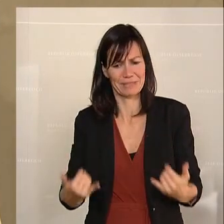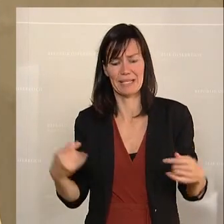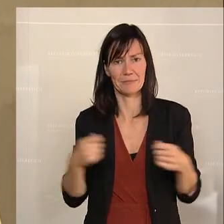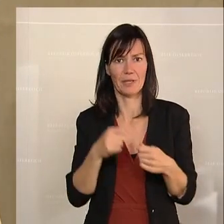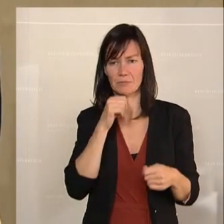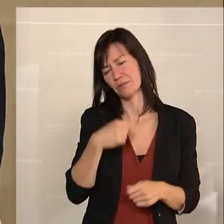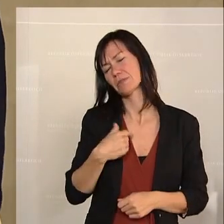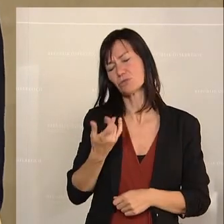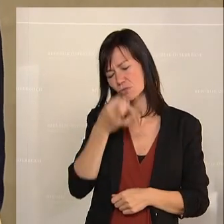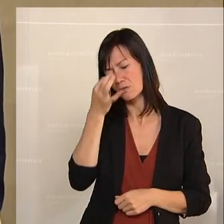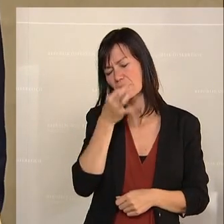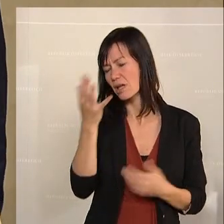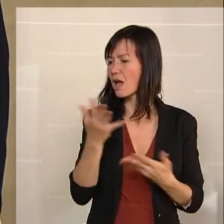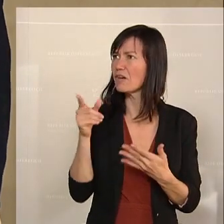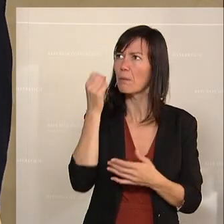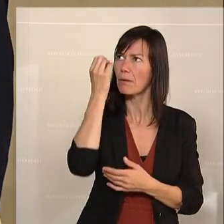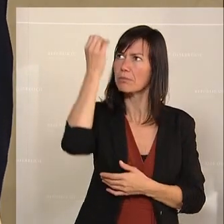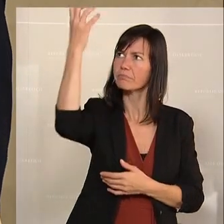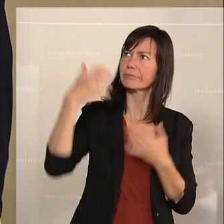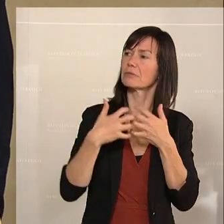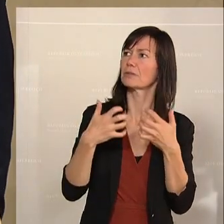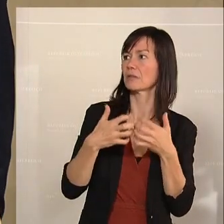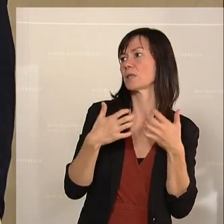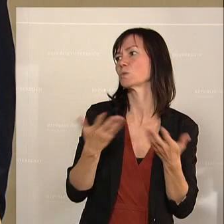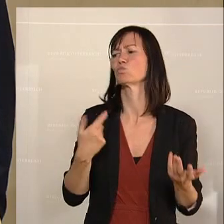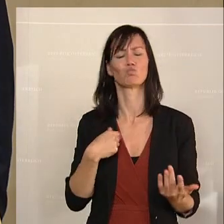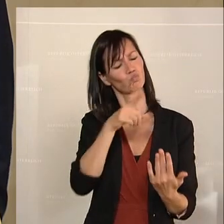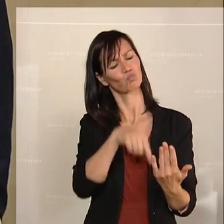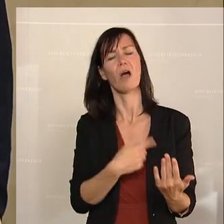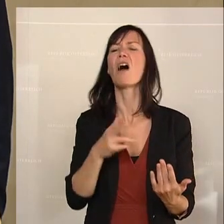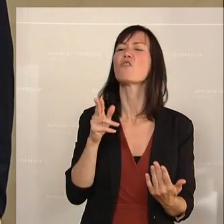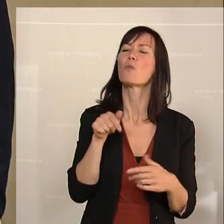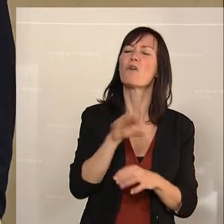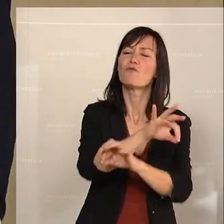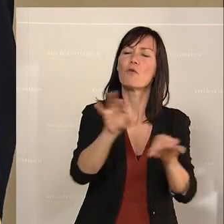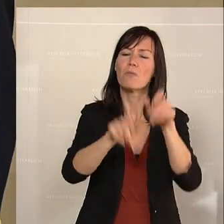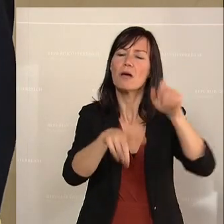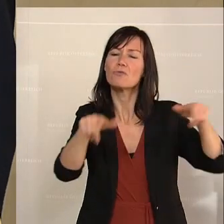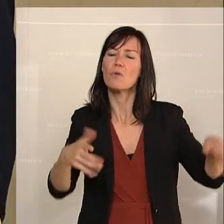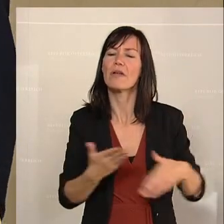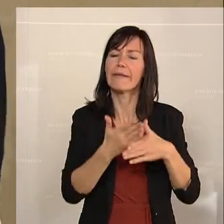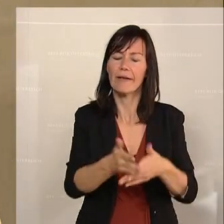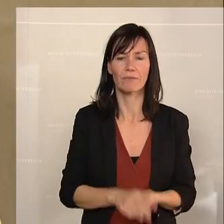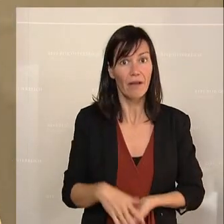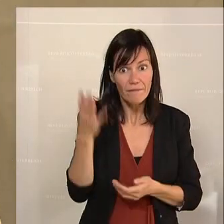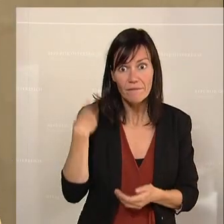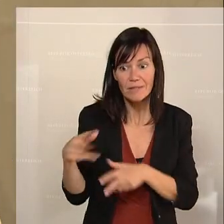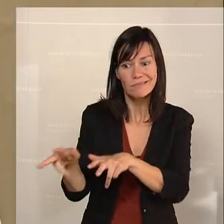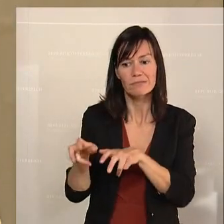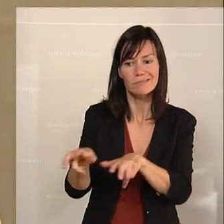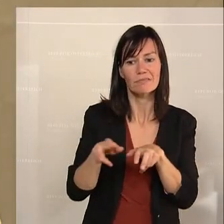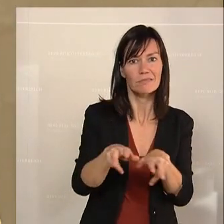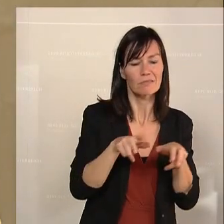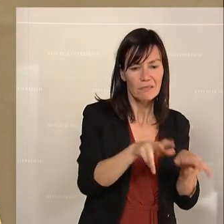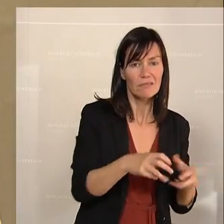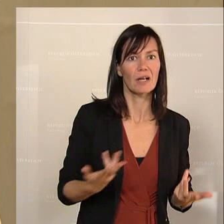für Geschichten einfallen lassen werden, wie Sie dann den Menschen noch erklären wollen, dass Ihnen das unterm Strich dann nützt. Sie sacken den Menschen einmal mehr aus. Der Sprit wird